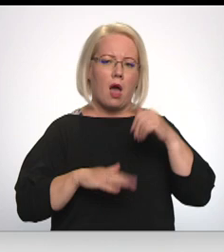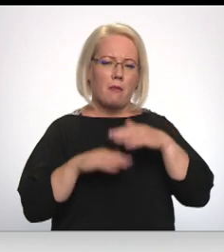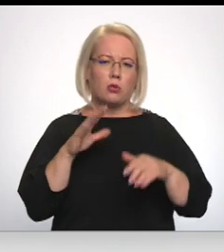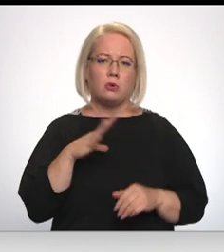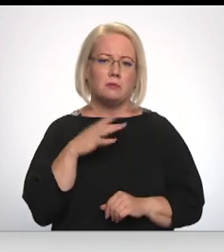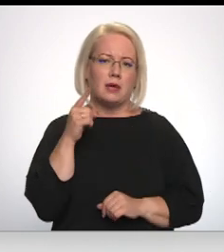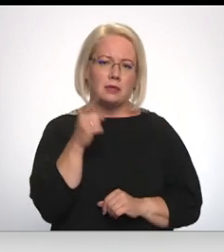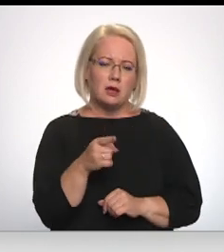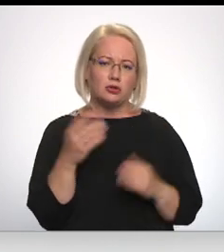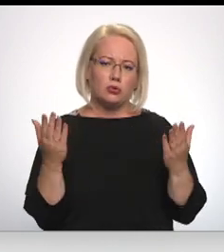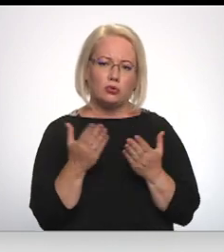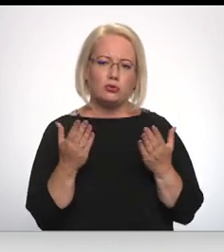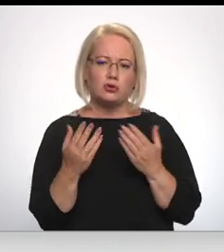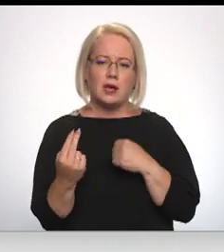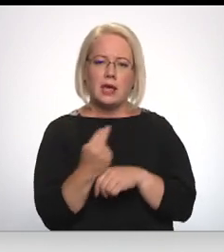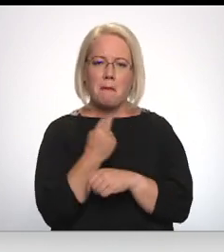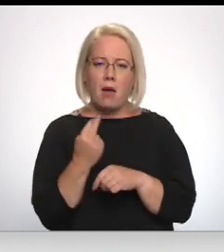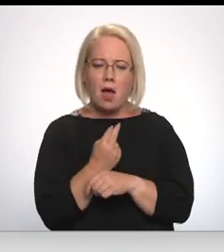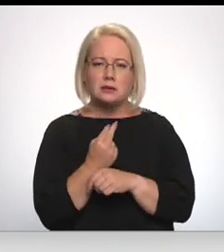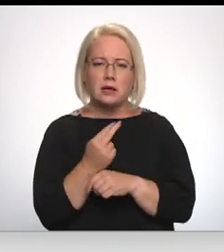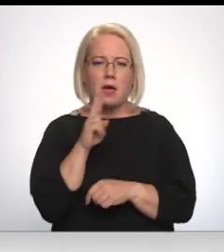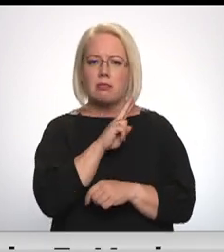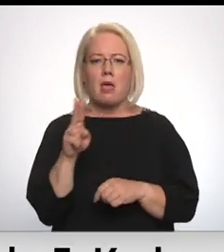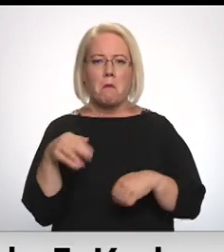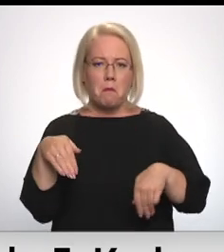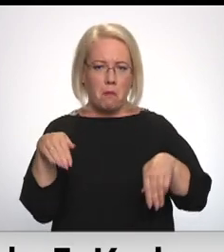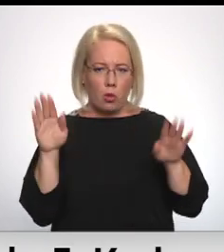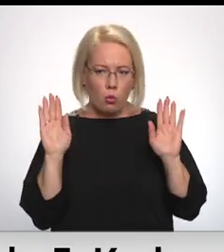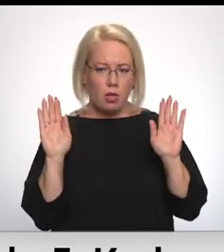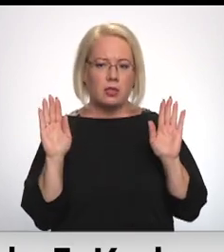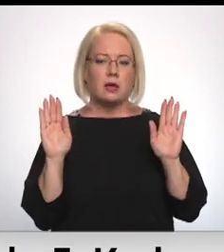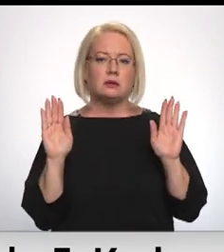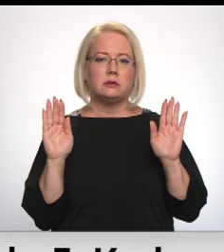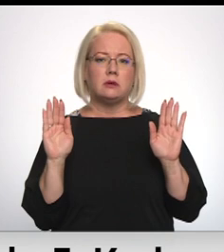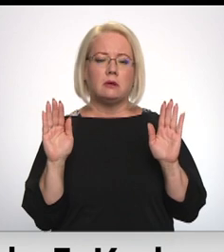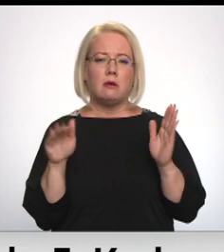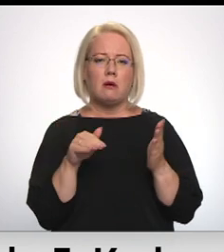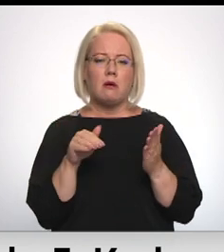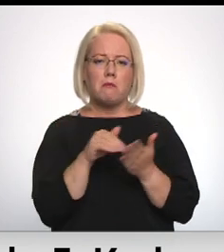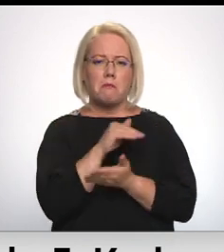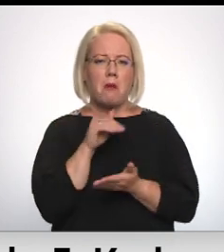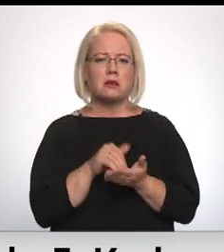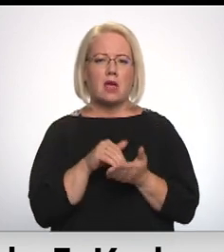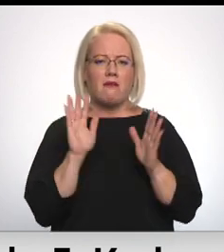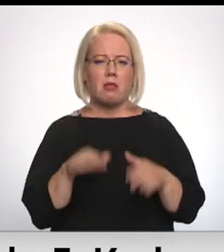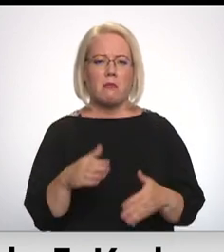iemācīja nepadoties, pastāvēt par sevi,